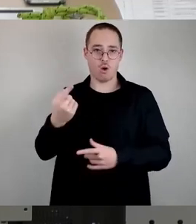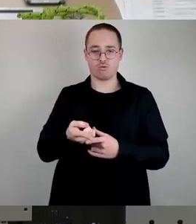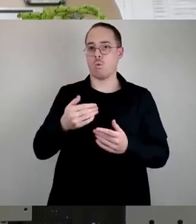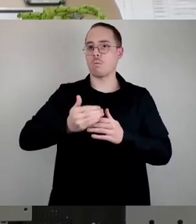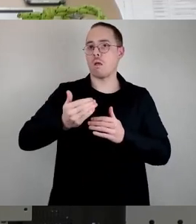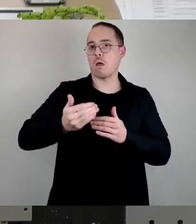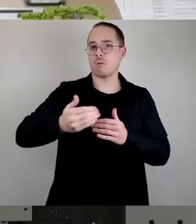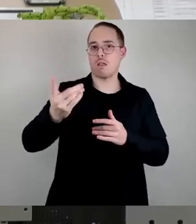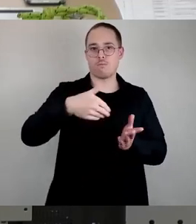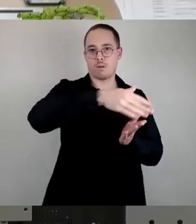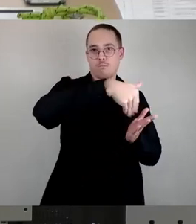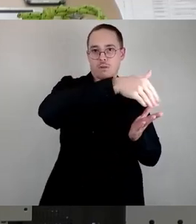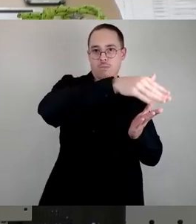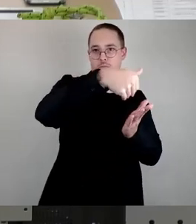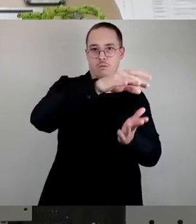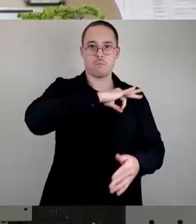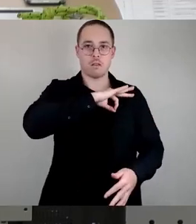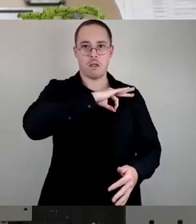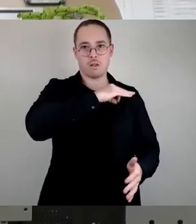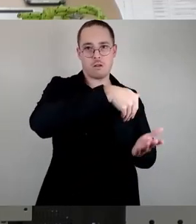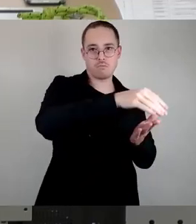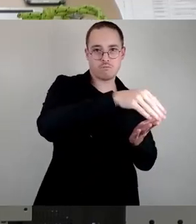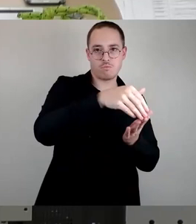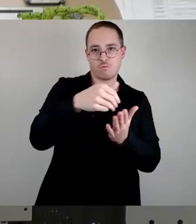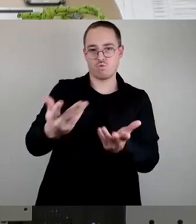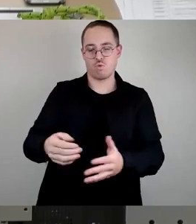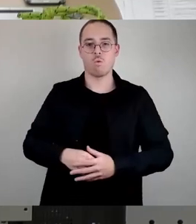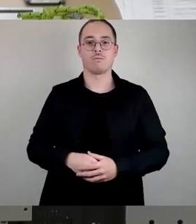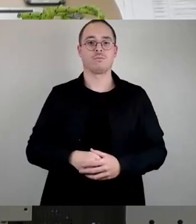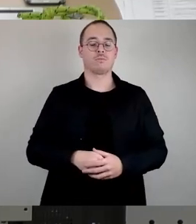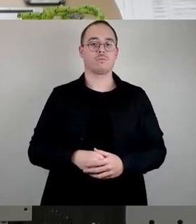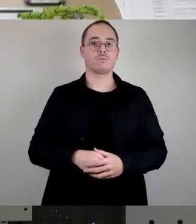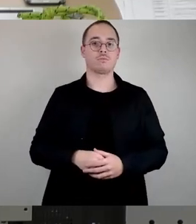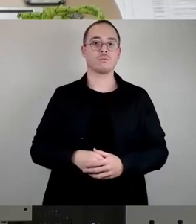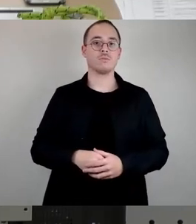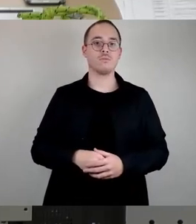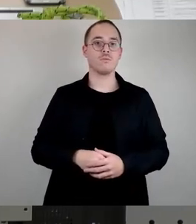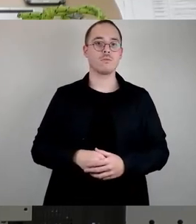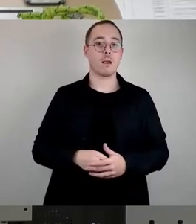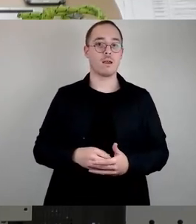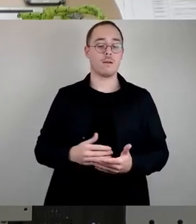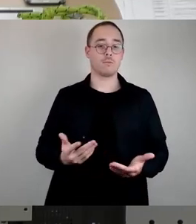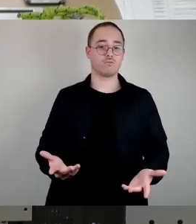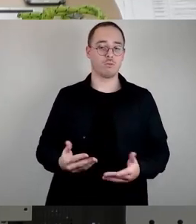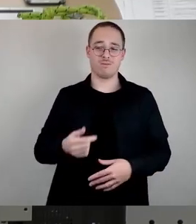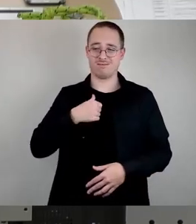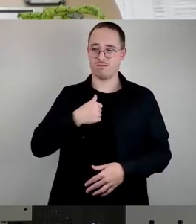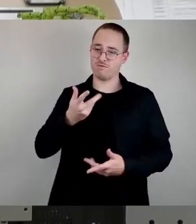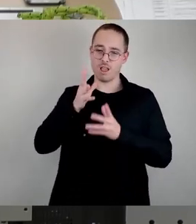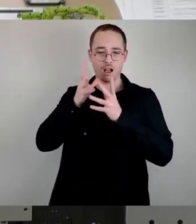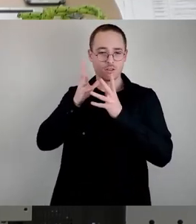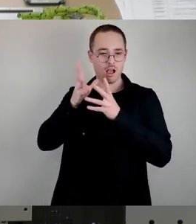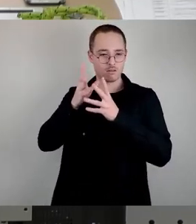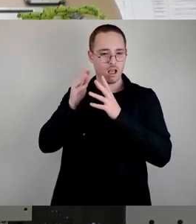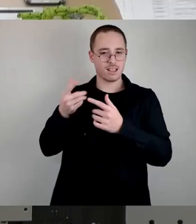-Mentalität auf Nazi-Jagd. Ich komme auf diese jüngsten Ausbrüche des Hasses gegen die Opposition zu sprechen, weil sie durchaus mit unserem